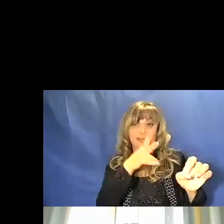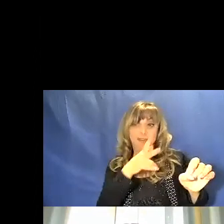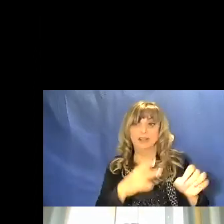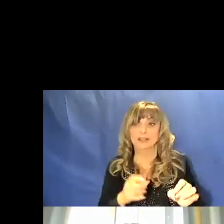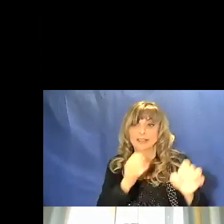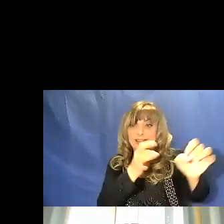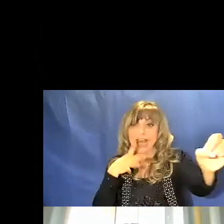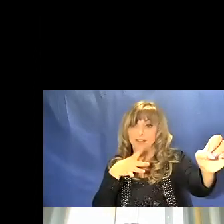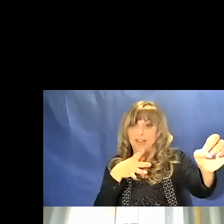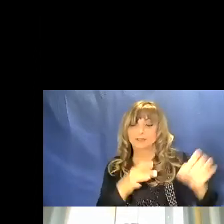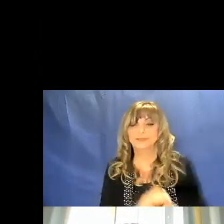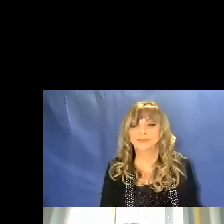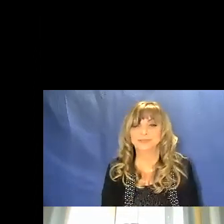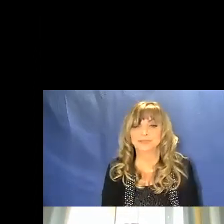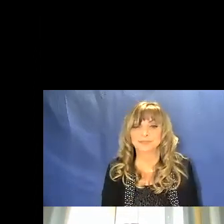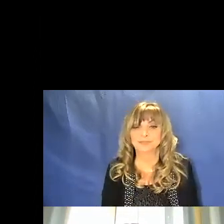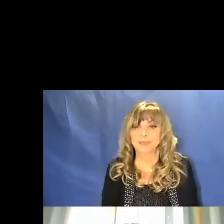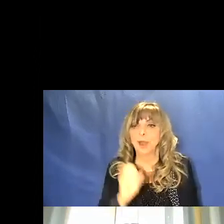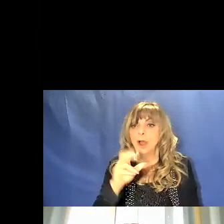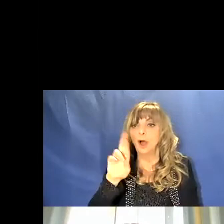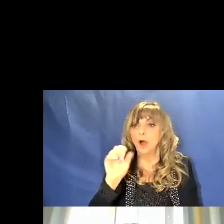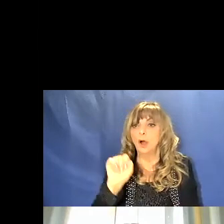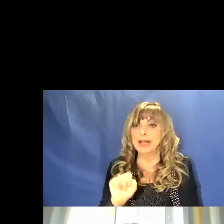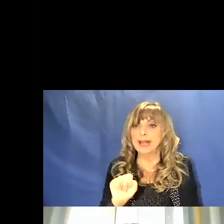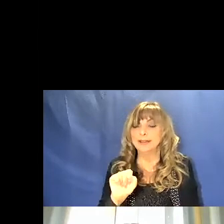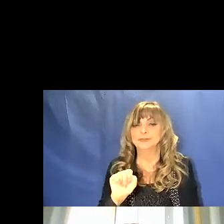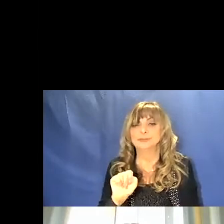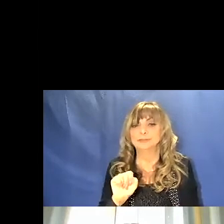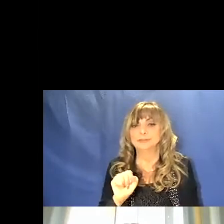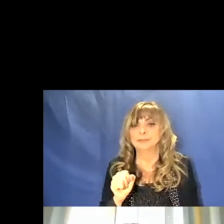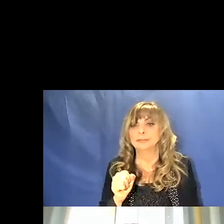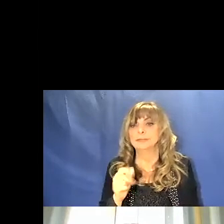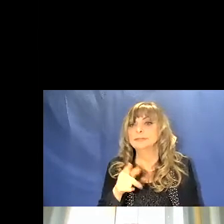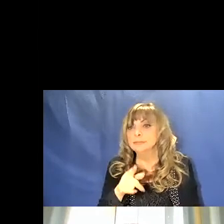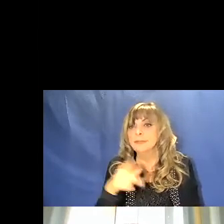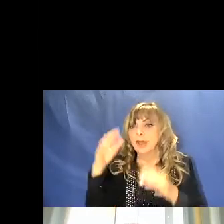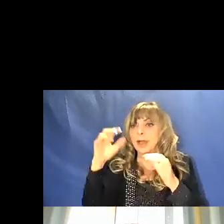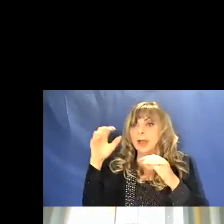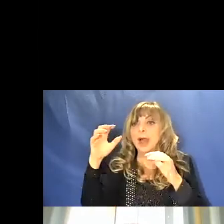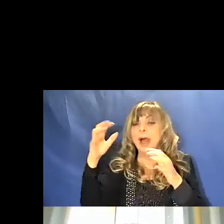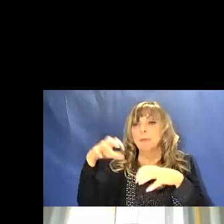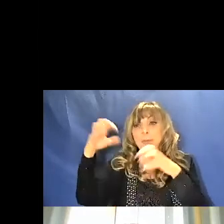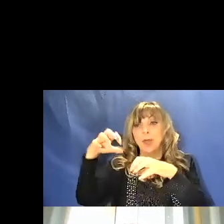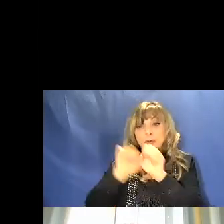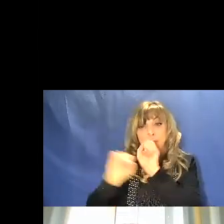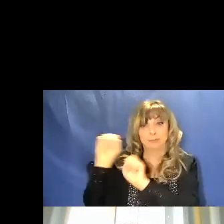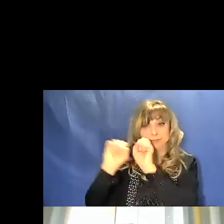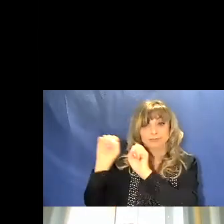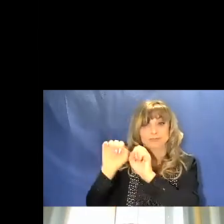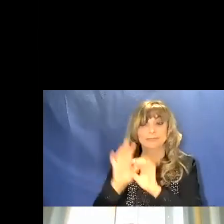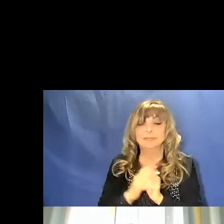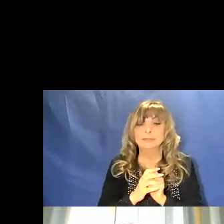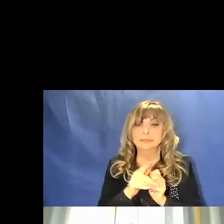l'ocra è un elemento dicevo impermeabilizzante che è stato molto